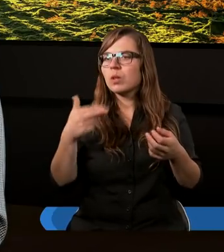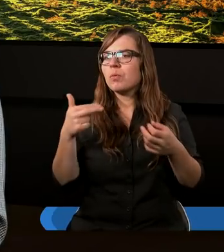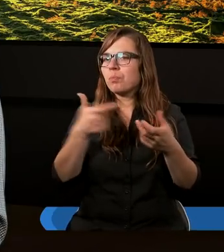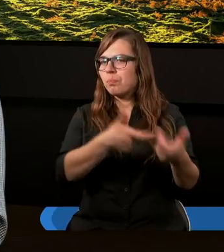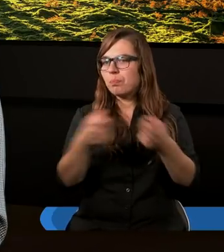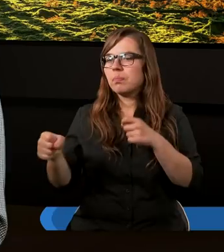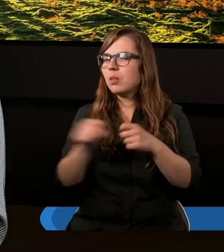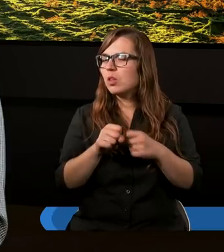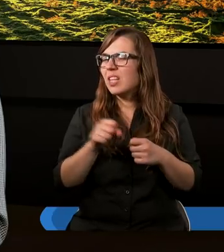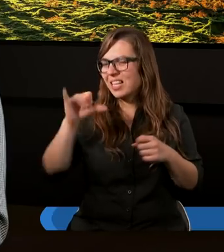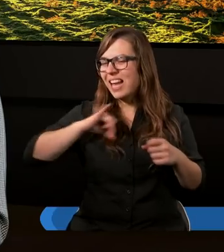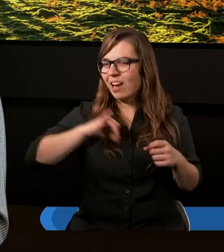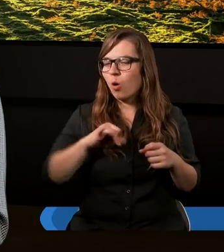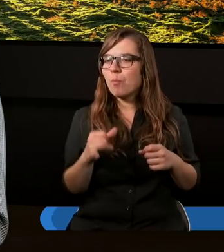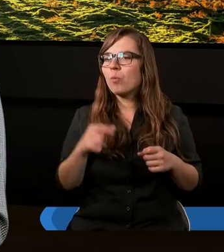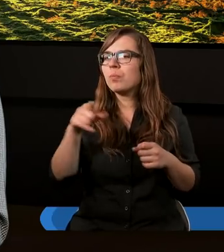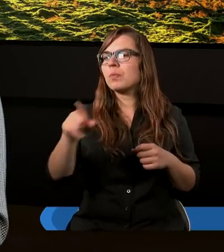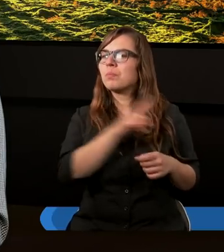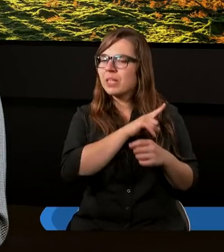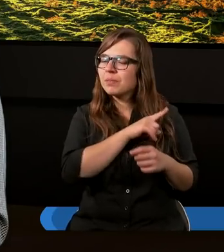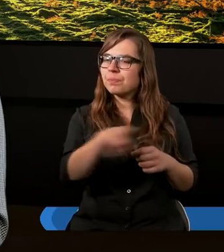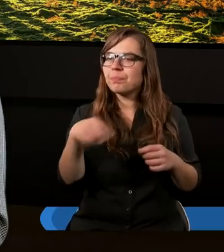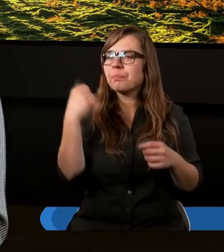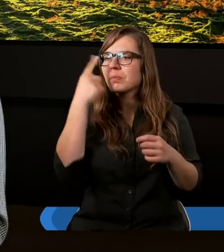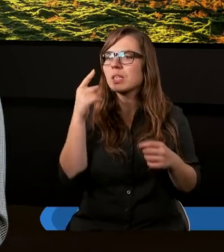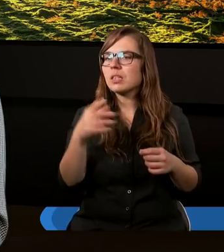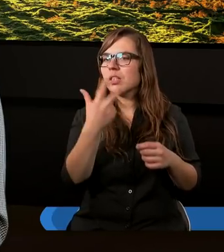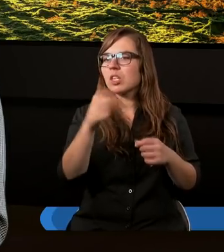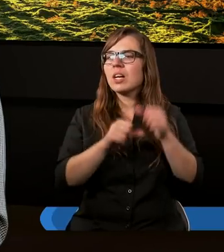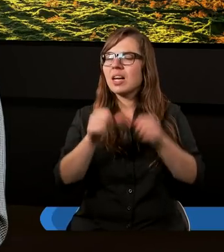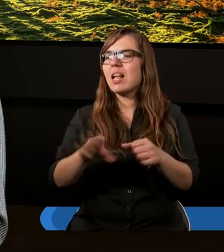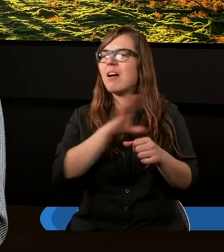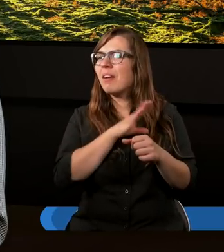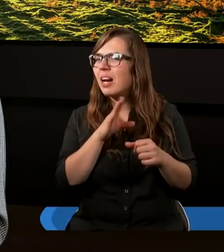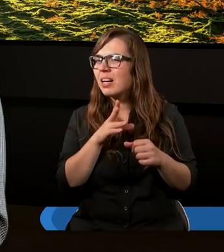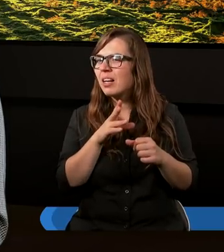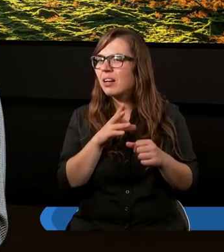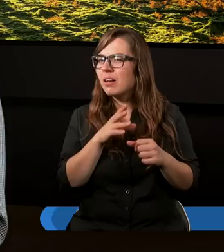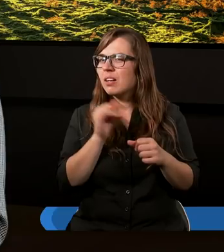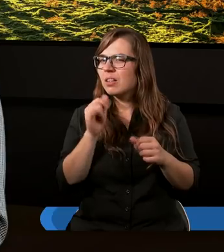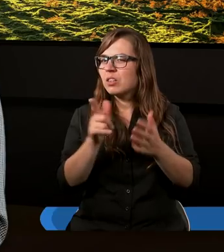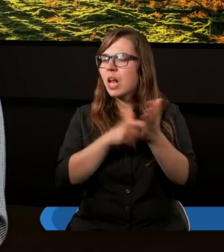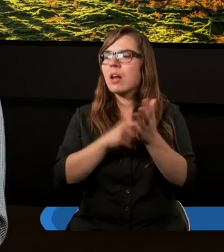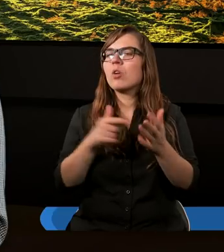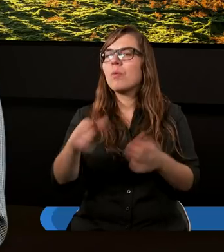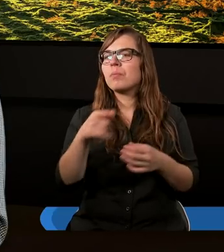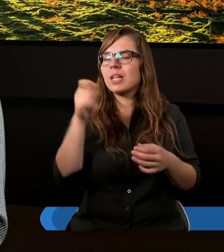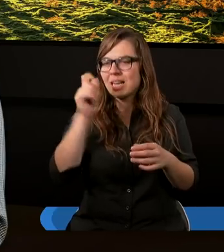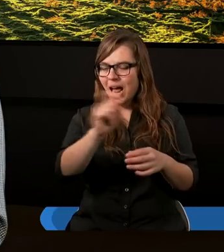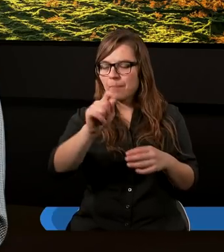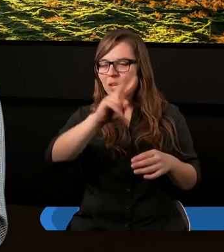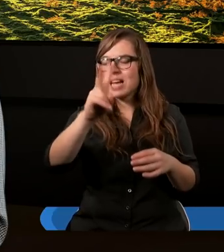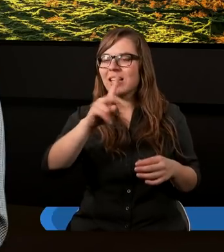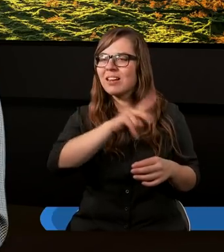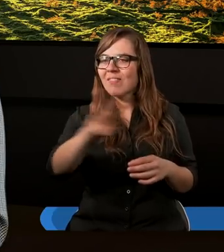pociągnąć za sobą. Przez odczuwajcie, pamiętając, że przez trzy lata we dnie i w nocy nie przestawałem ze łzami napominać